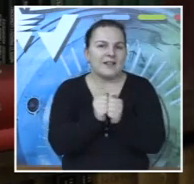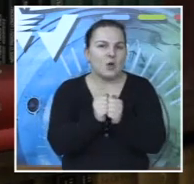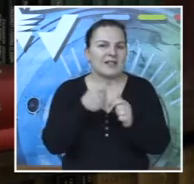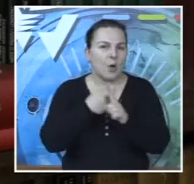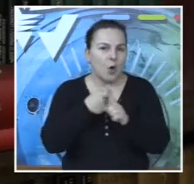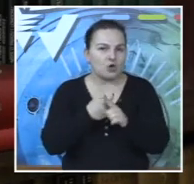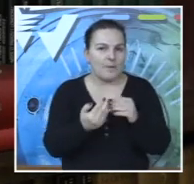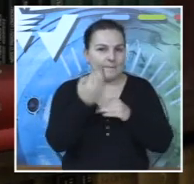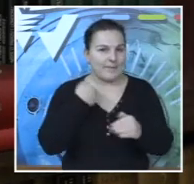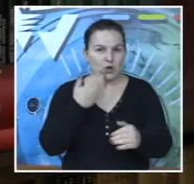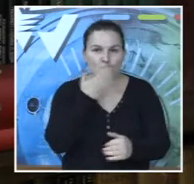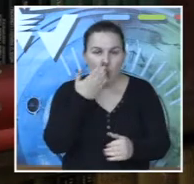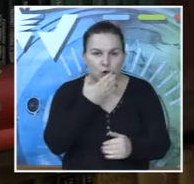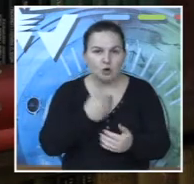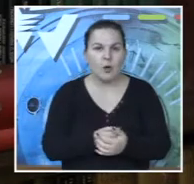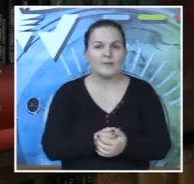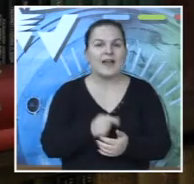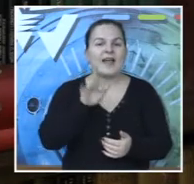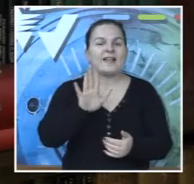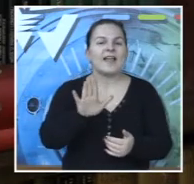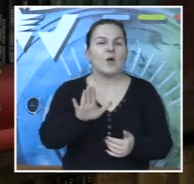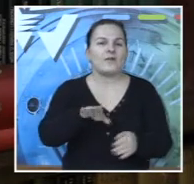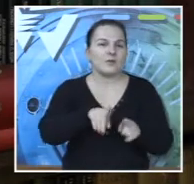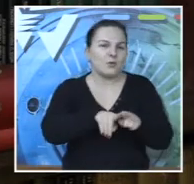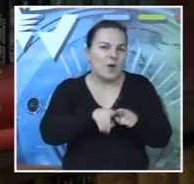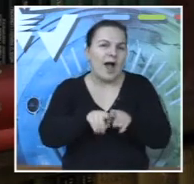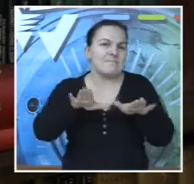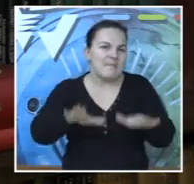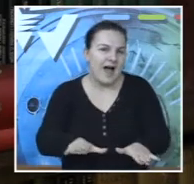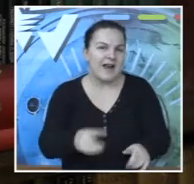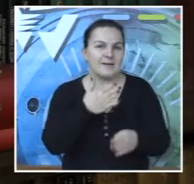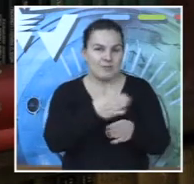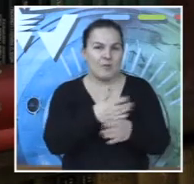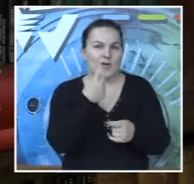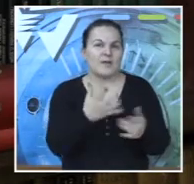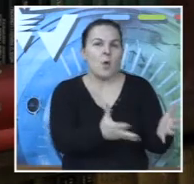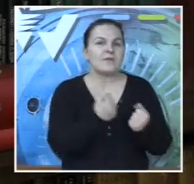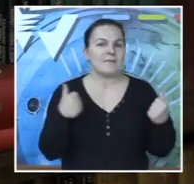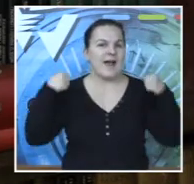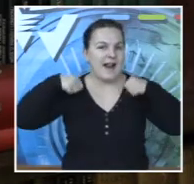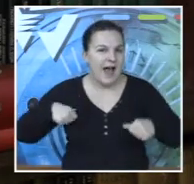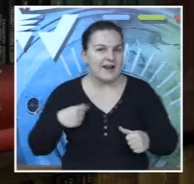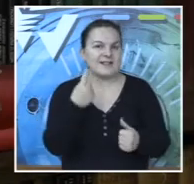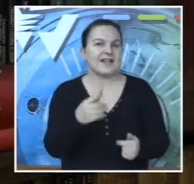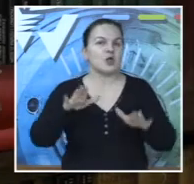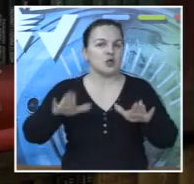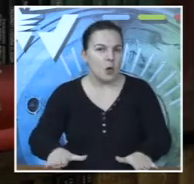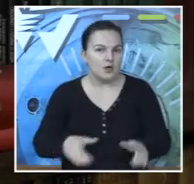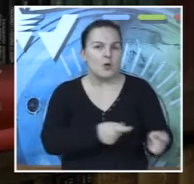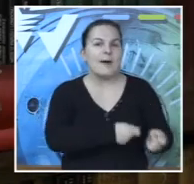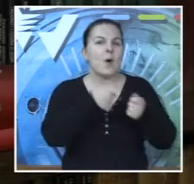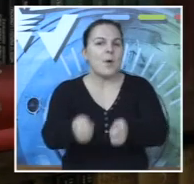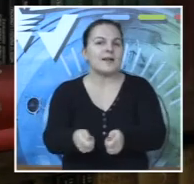u prečkolsko, s tim što ga ja dovezem. Njegovi drugari mali izađu, jedno uzme rančić, jedno uzme stoličicu,